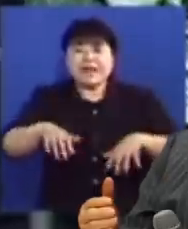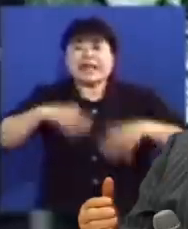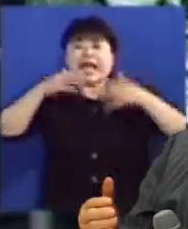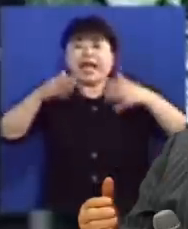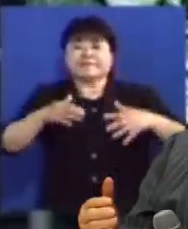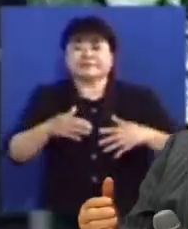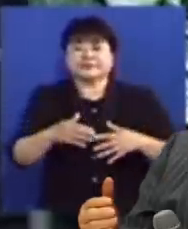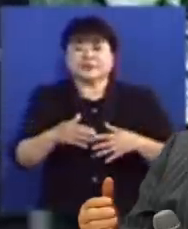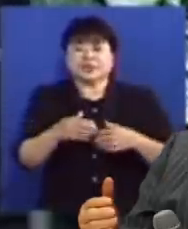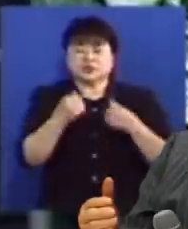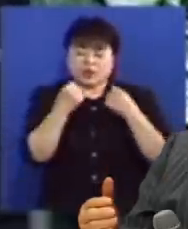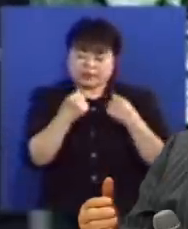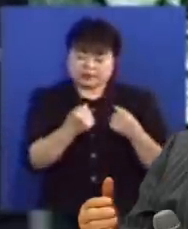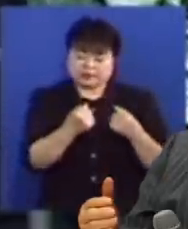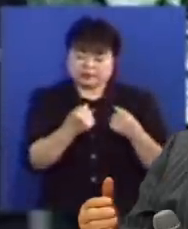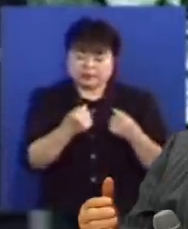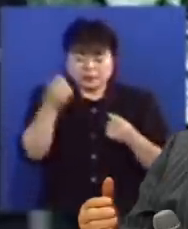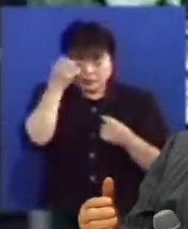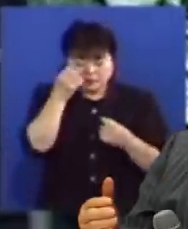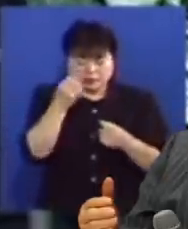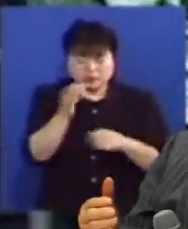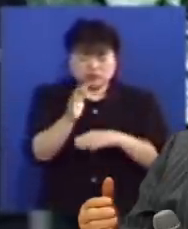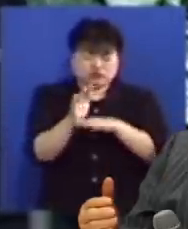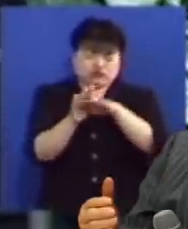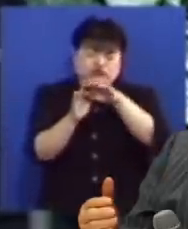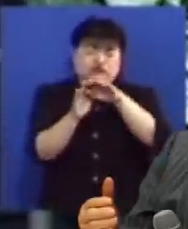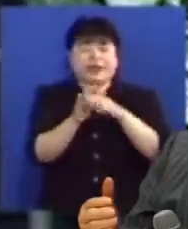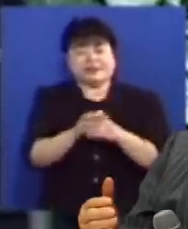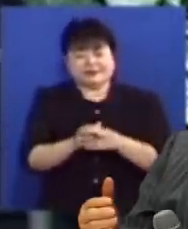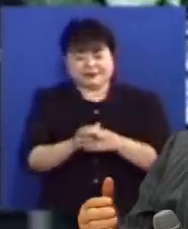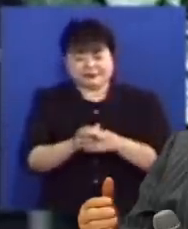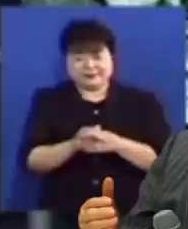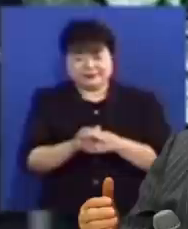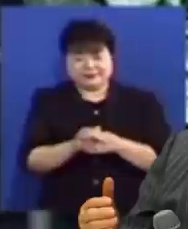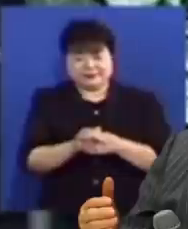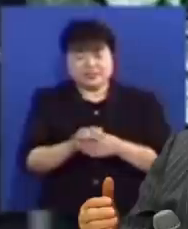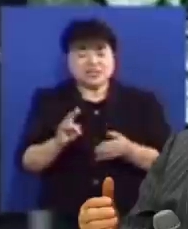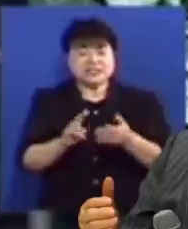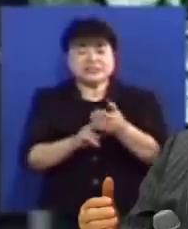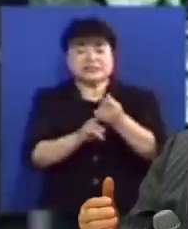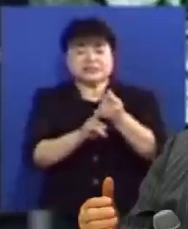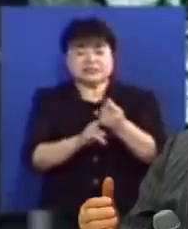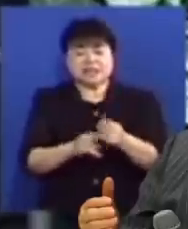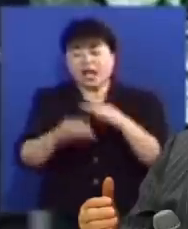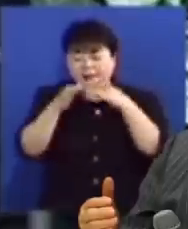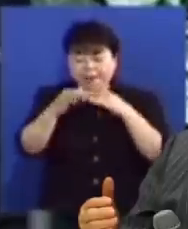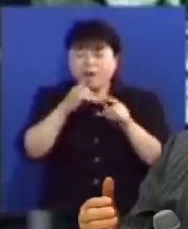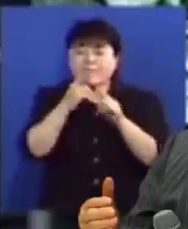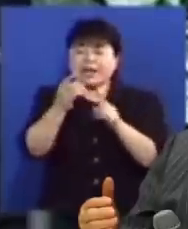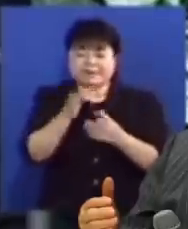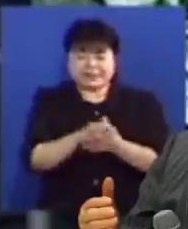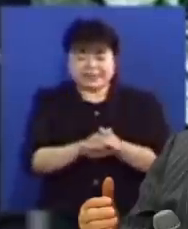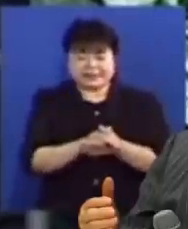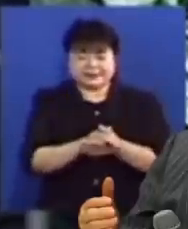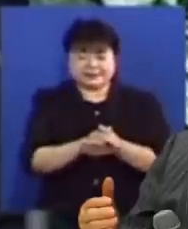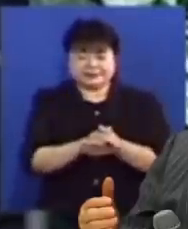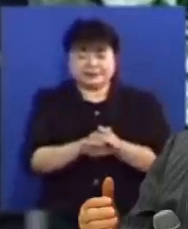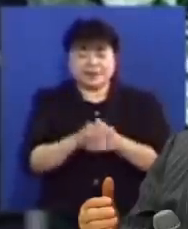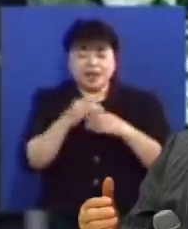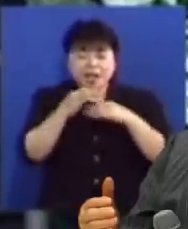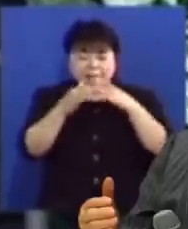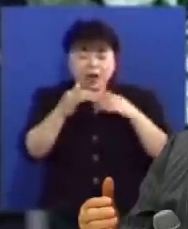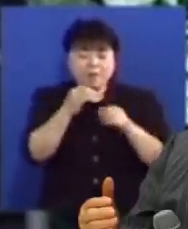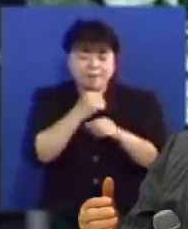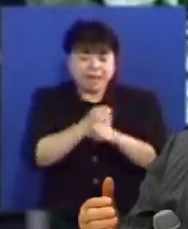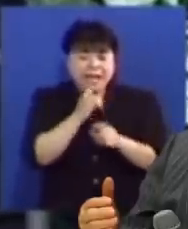와 계시지만은 성령이 충만한 것은 그 표적으로 방언을 말하게 되는 것입니다 방언을